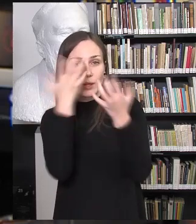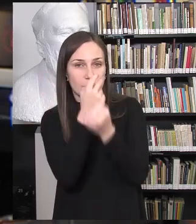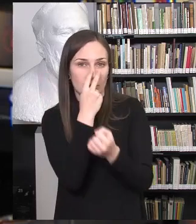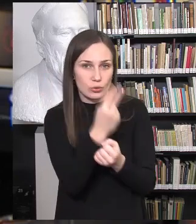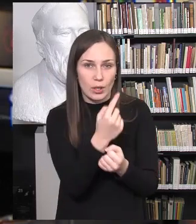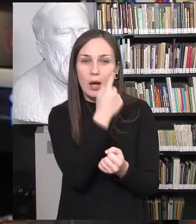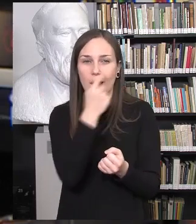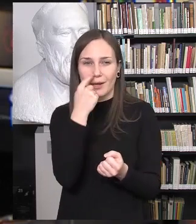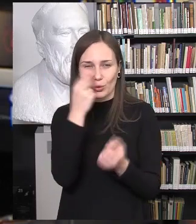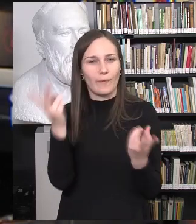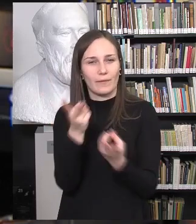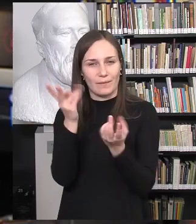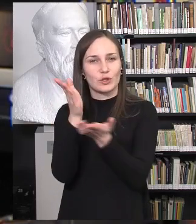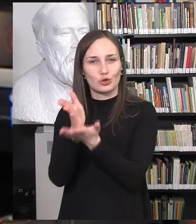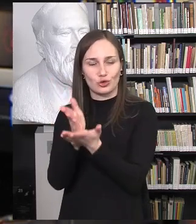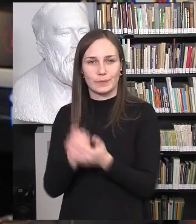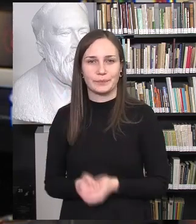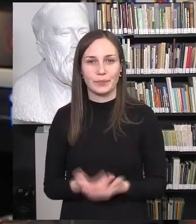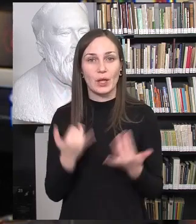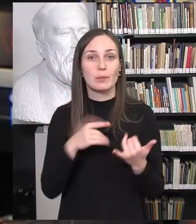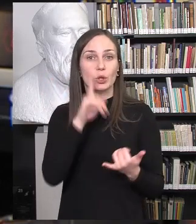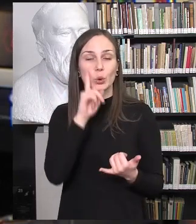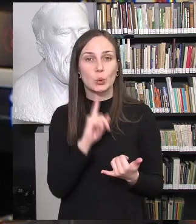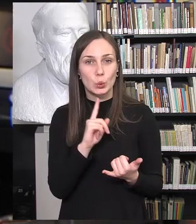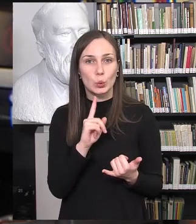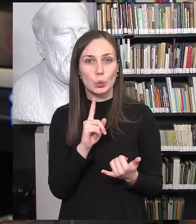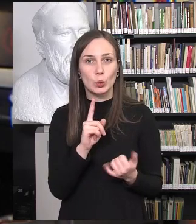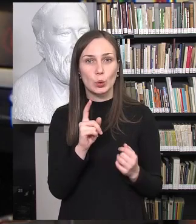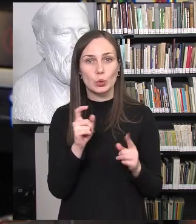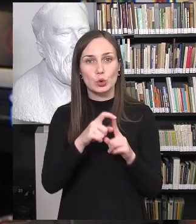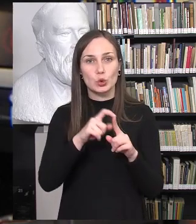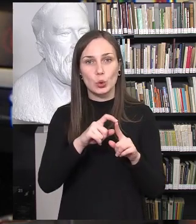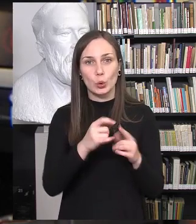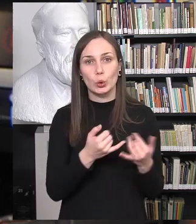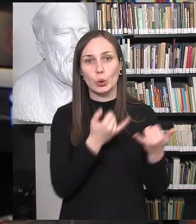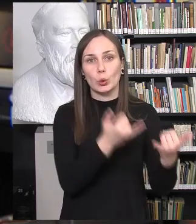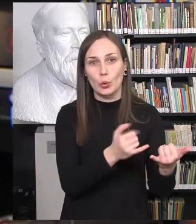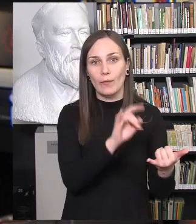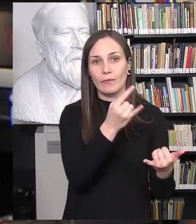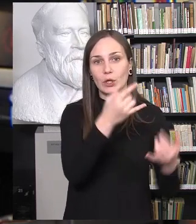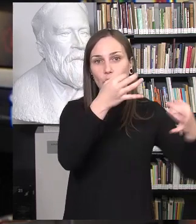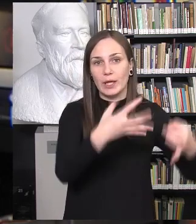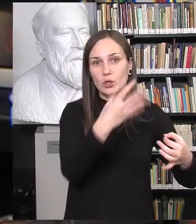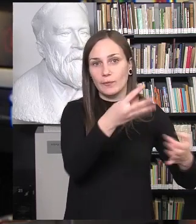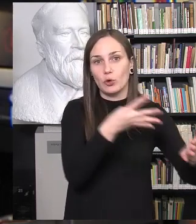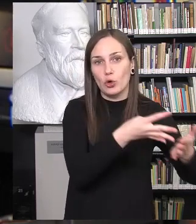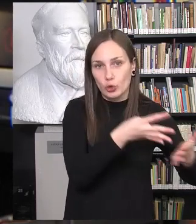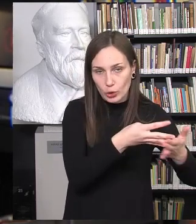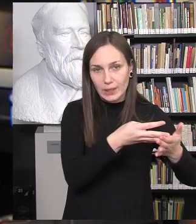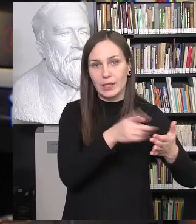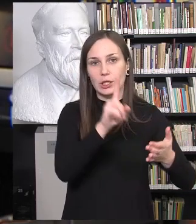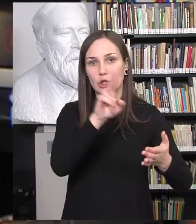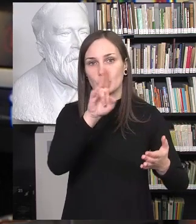kaip matau, yra. Ir dabar norėčiau suteikti žodį gerbiamai vaikotėsio kontrolieriai, daktarį Žiabienį.